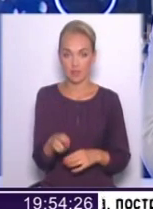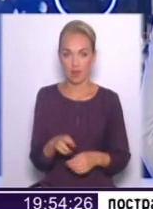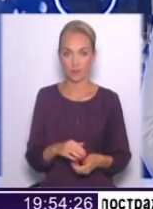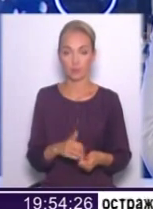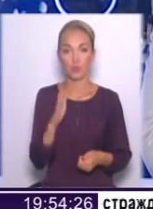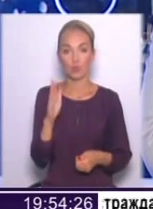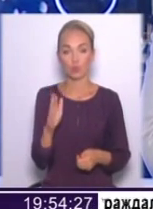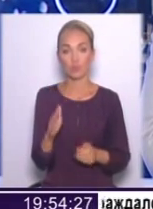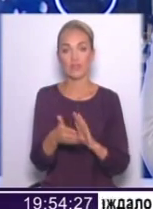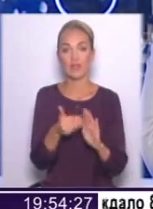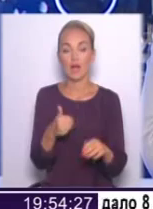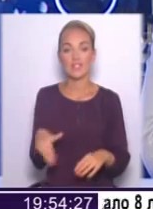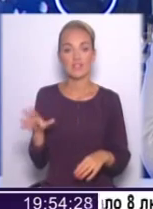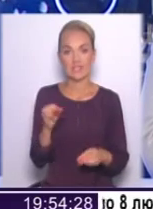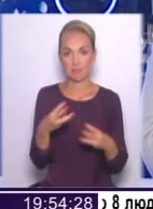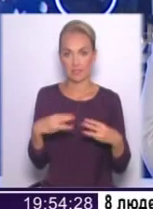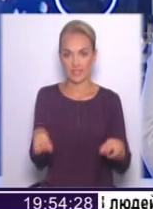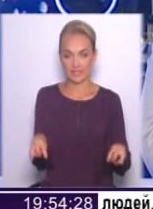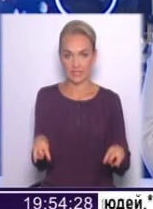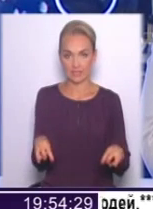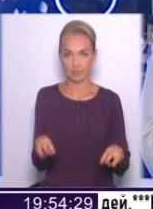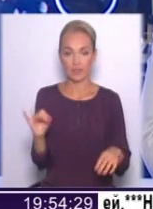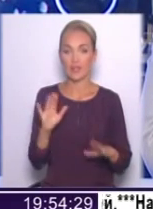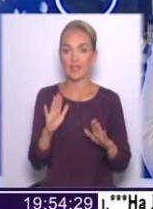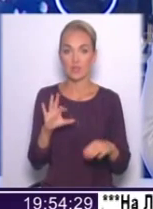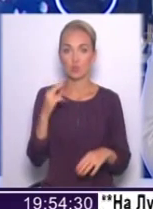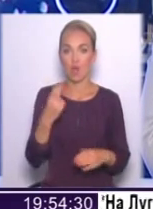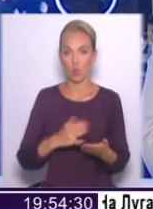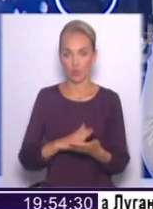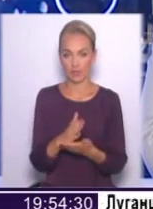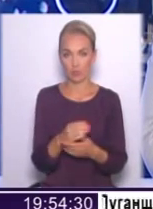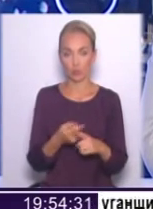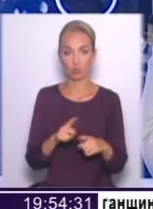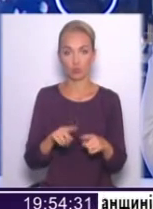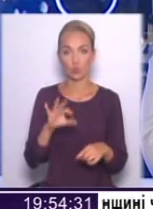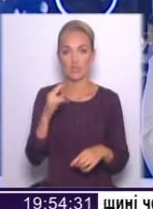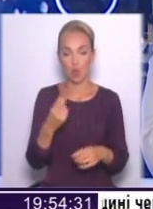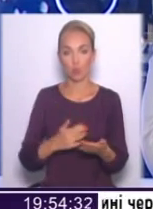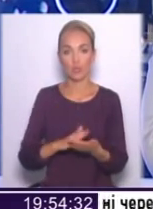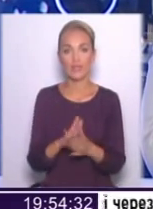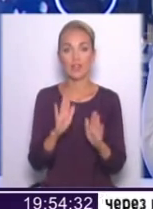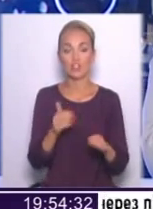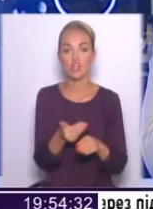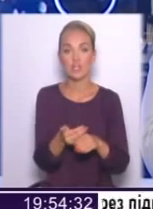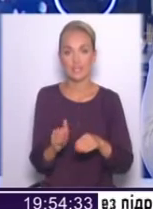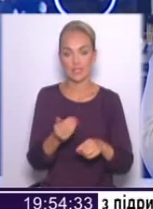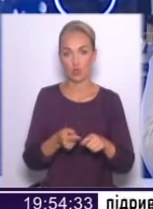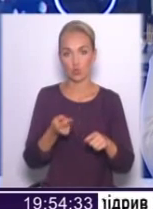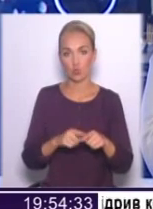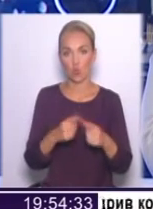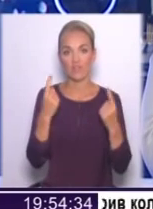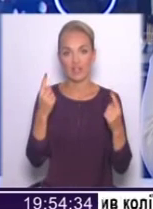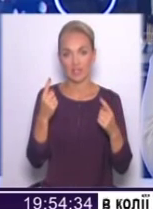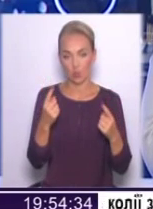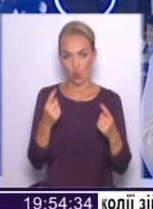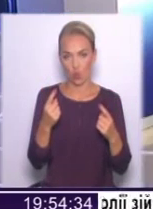будуть викликатися всі міністри. І не тільки соціальної політики, тому що соціальної політики, це лише частина цього великого клубка.